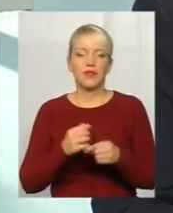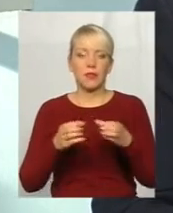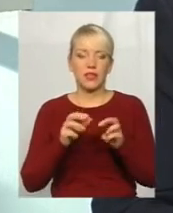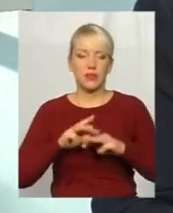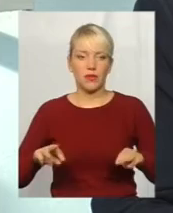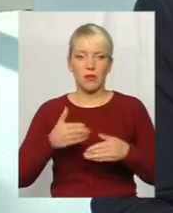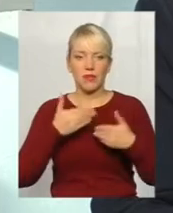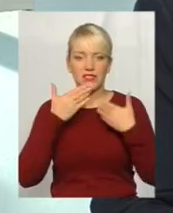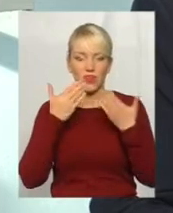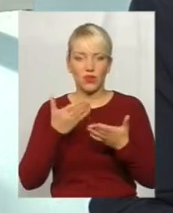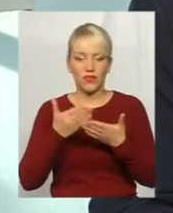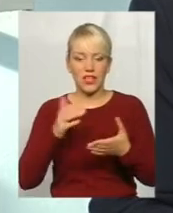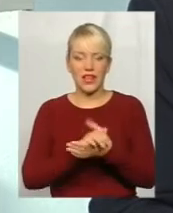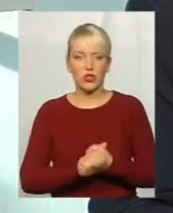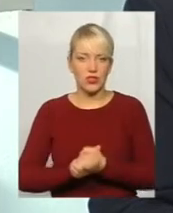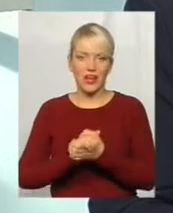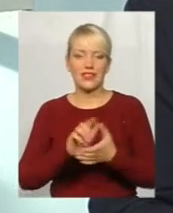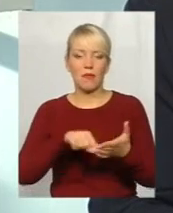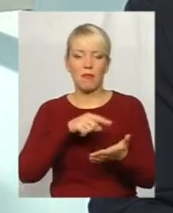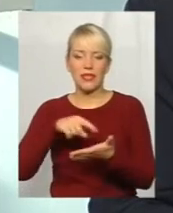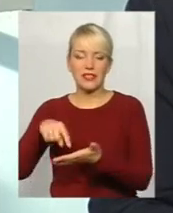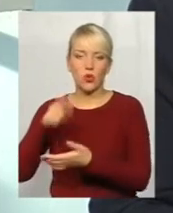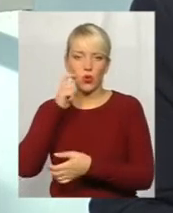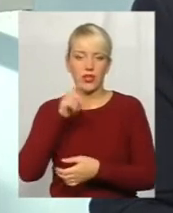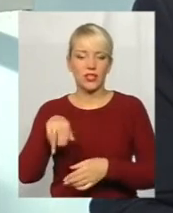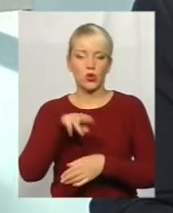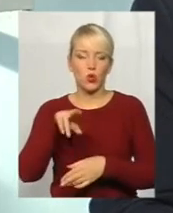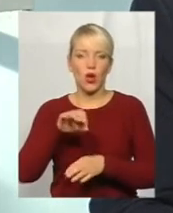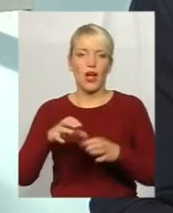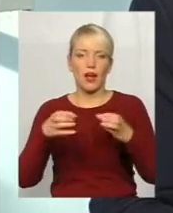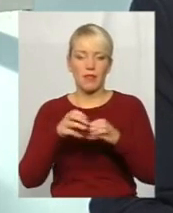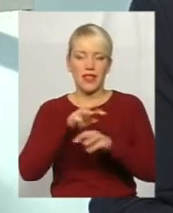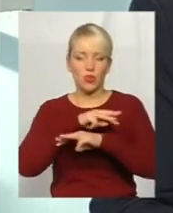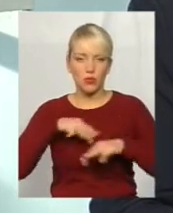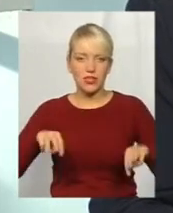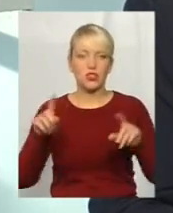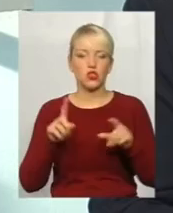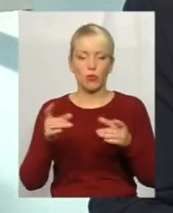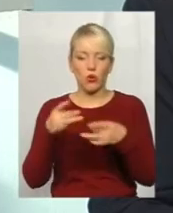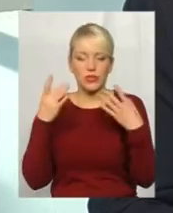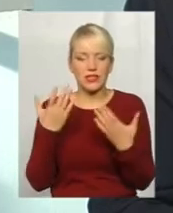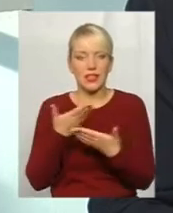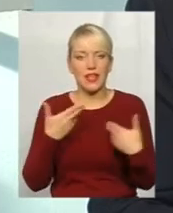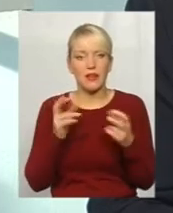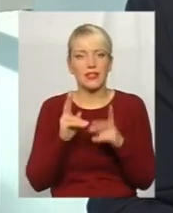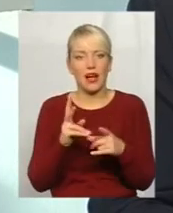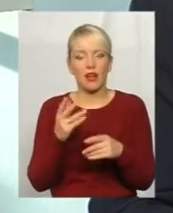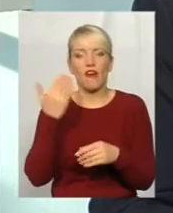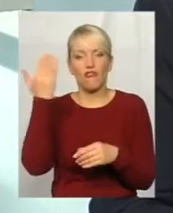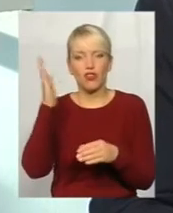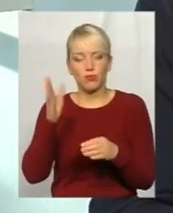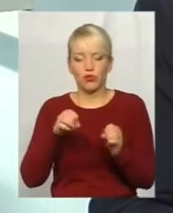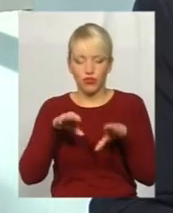Ми звернулися від Асоціації міст України до Мінфіна, до Кабінету міністрів, щоб нам роз'яснили, яким чином вони будуть